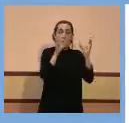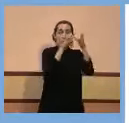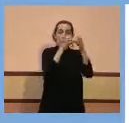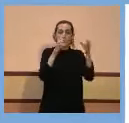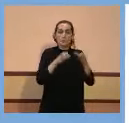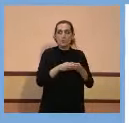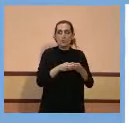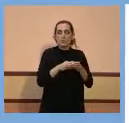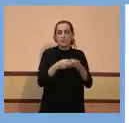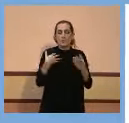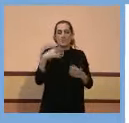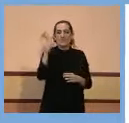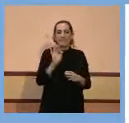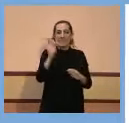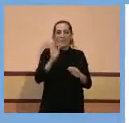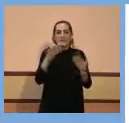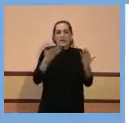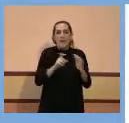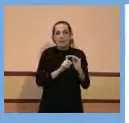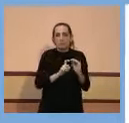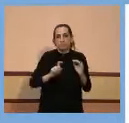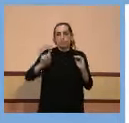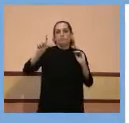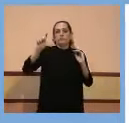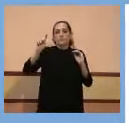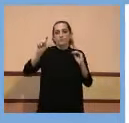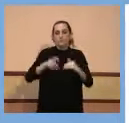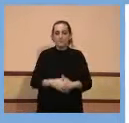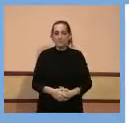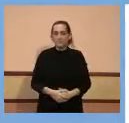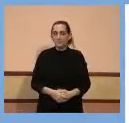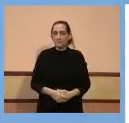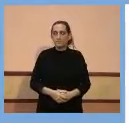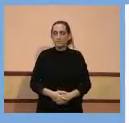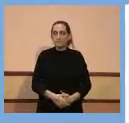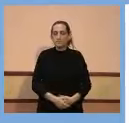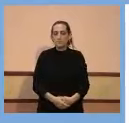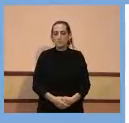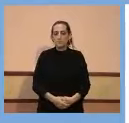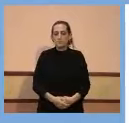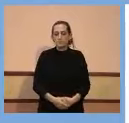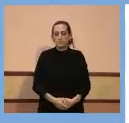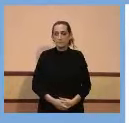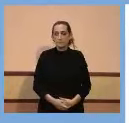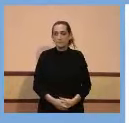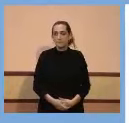on la incidència està augmentant més. Següent, sisplau.